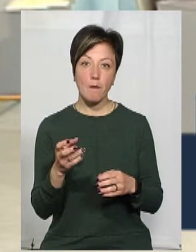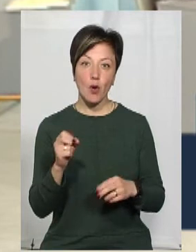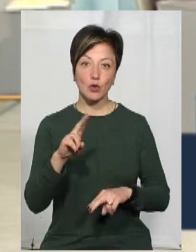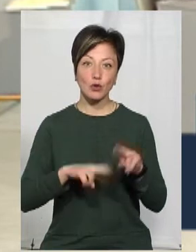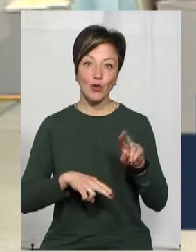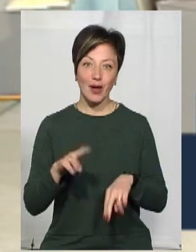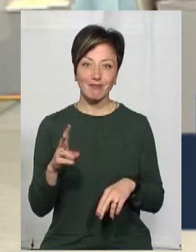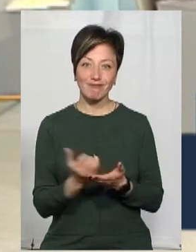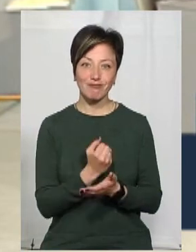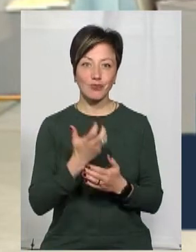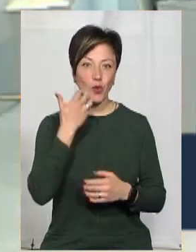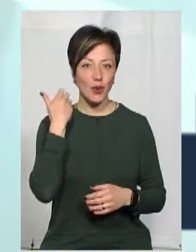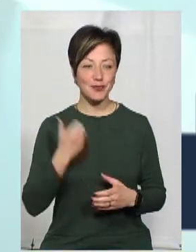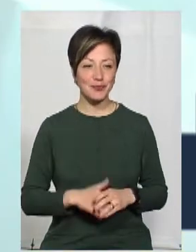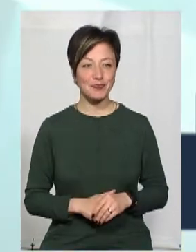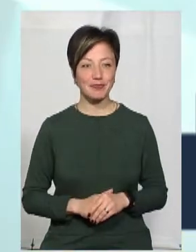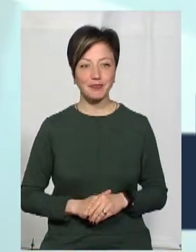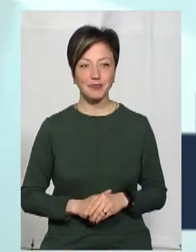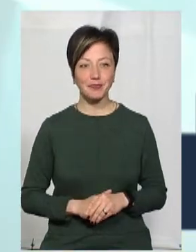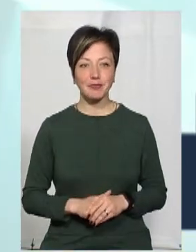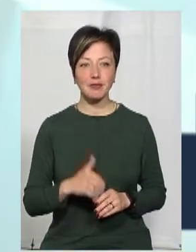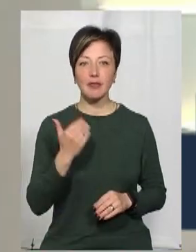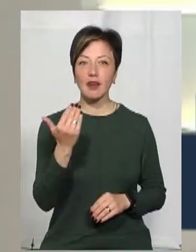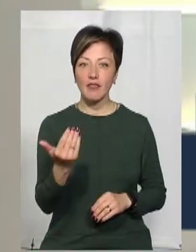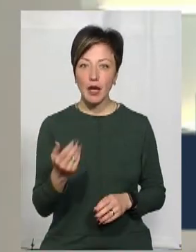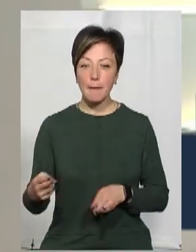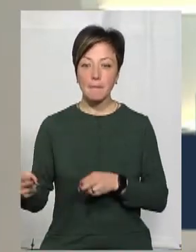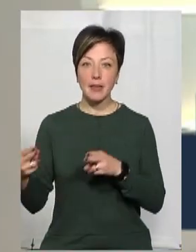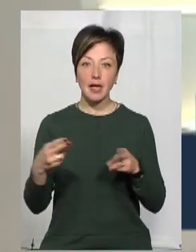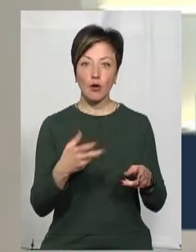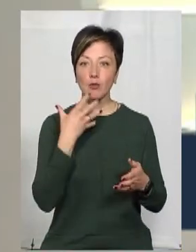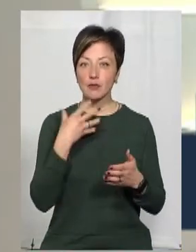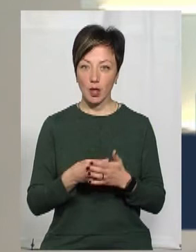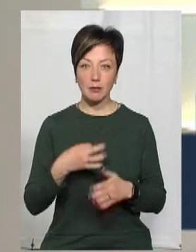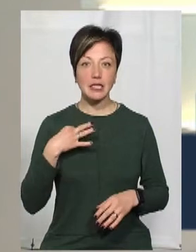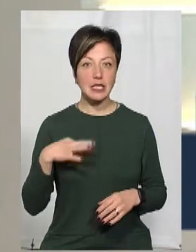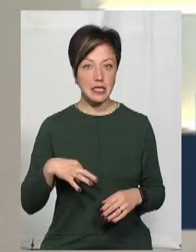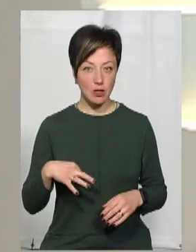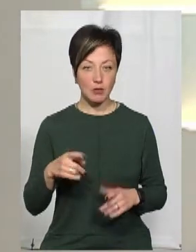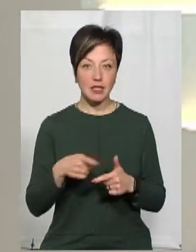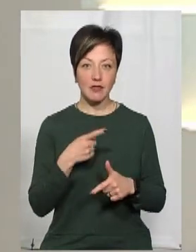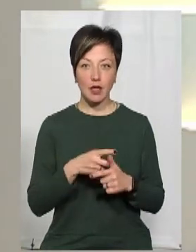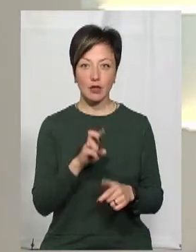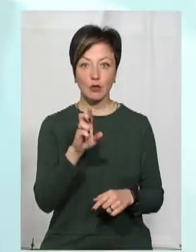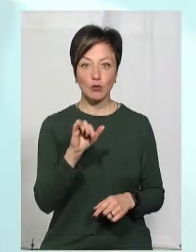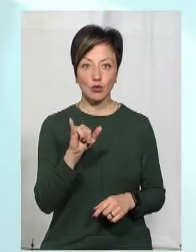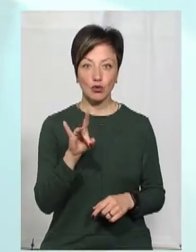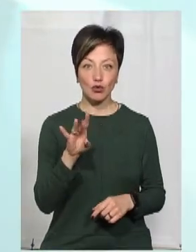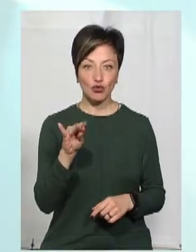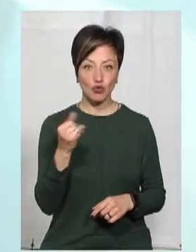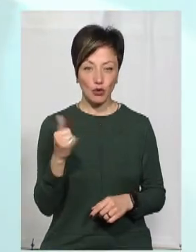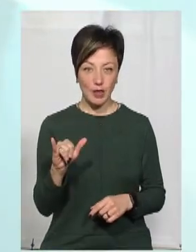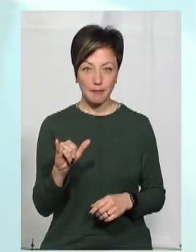шабашкам, як кажуть. Ви до нас приїхали із своїм сином. Звати його Буржуй, ми